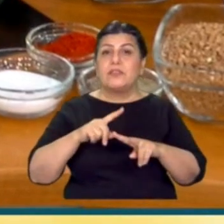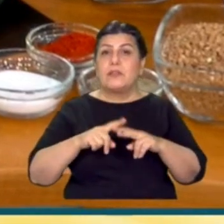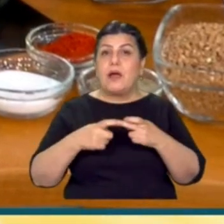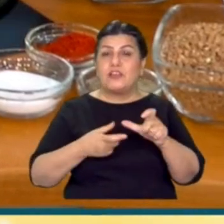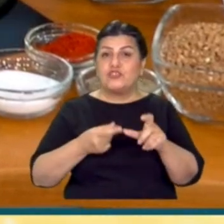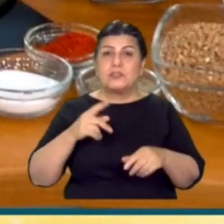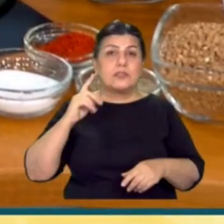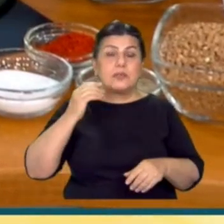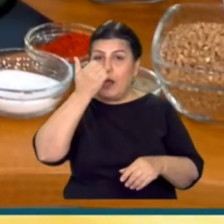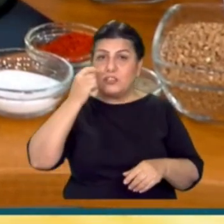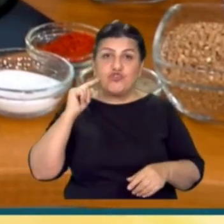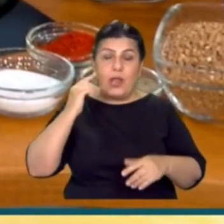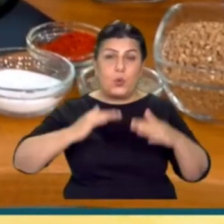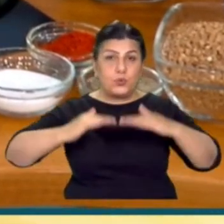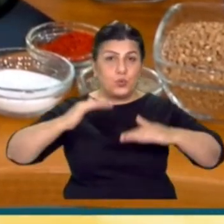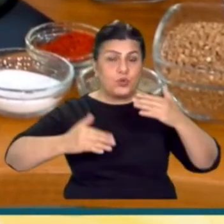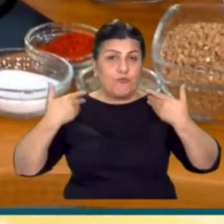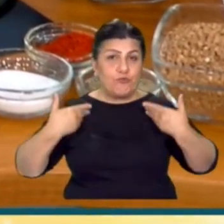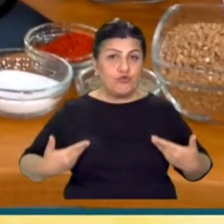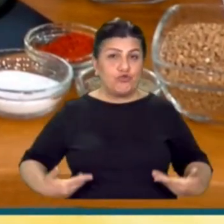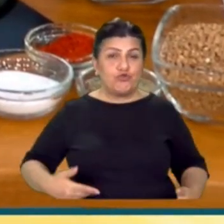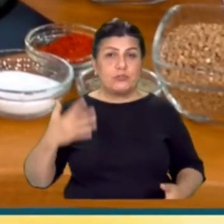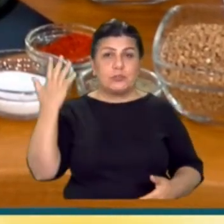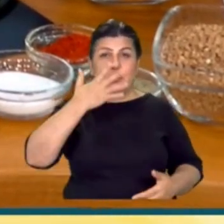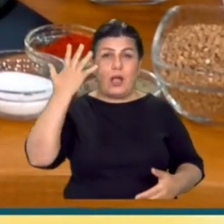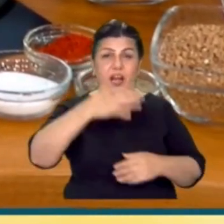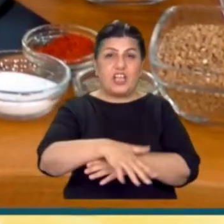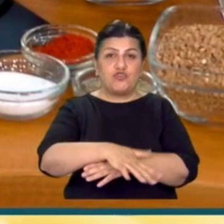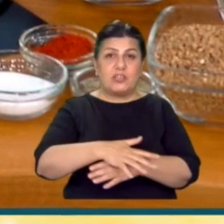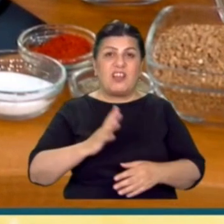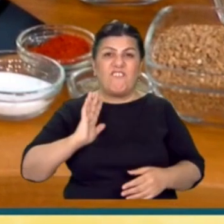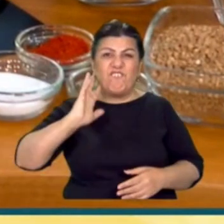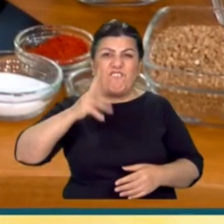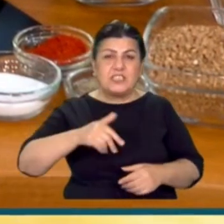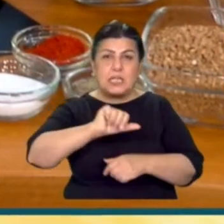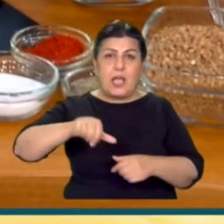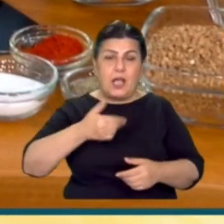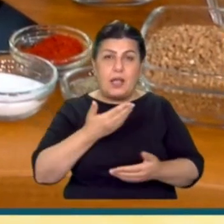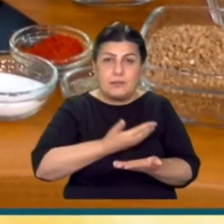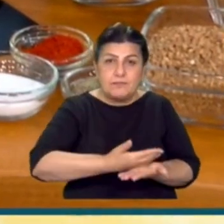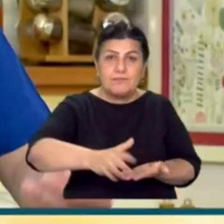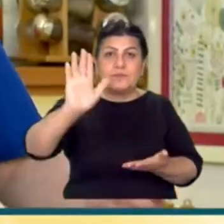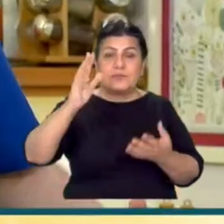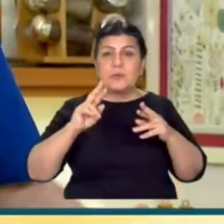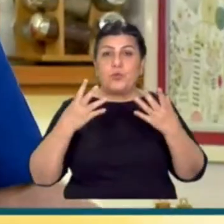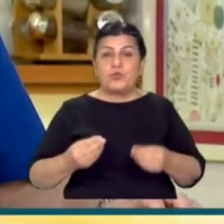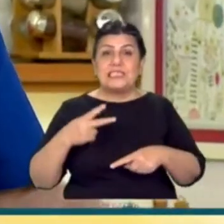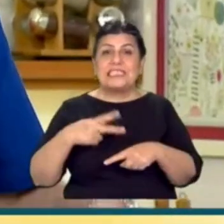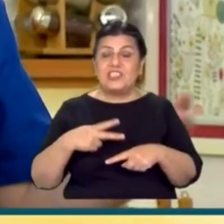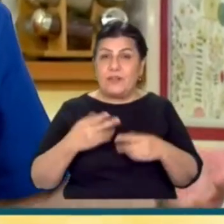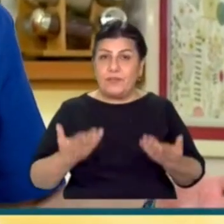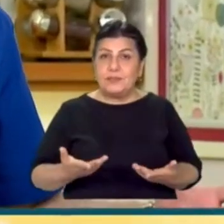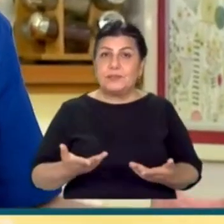kan şekeri regulasyonu sağlayacak. Dolayısıyla vücudunuza karaciğerinizden fazladan yağ çıkışını da engelliyor olacak. Zencefil,